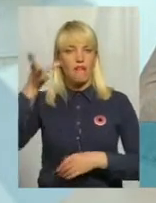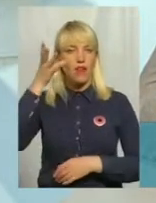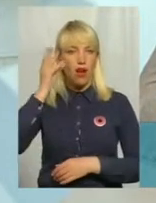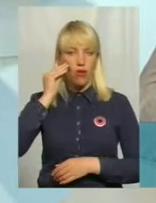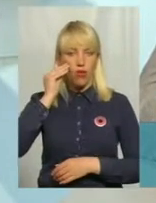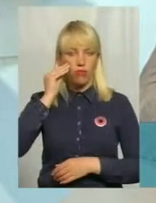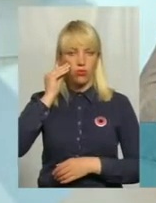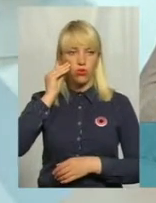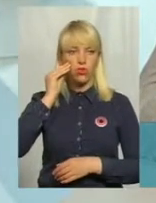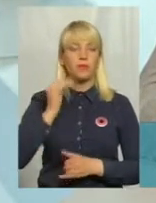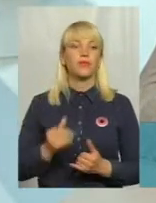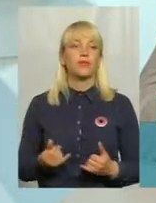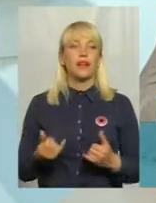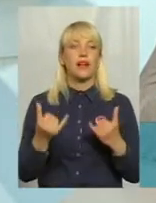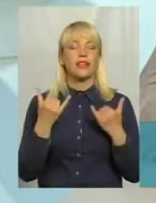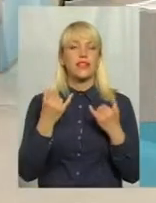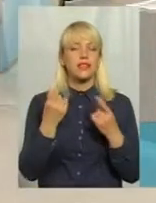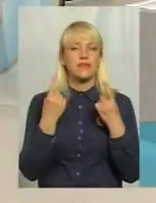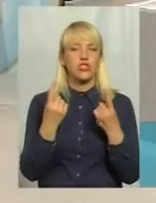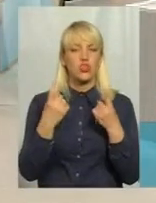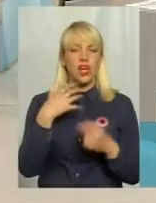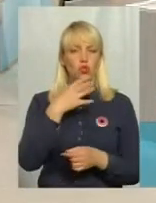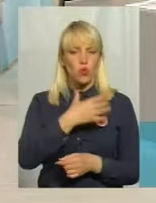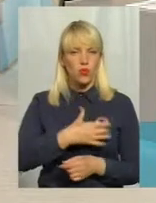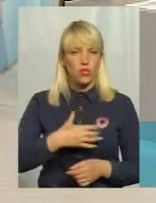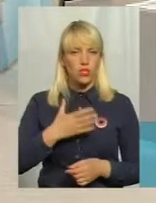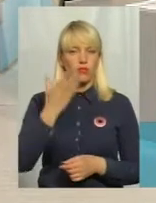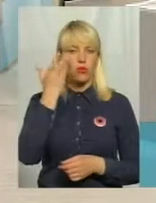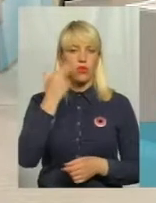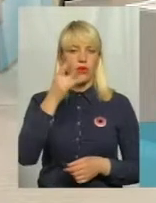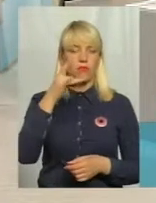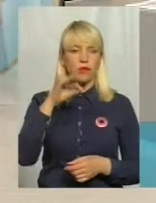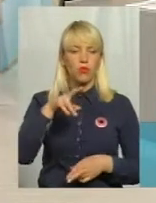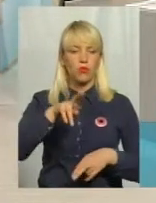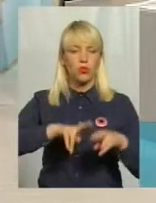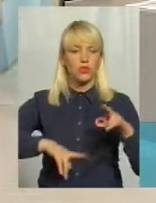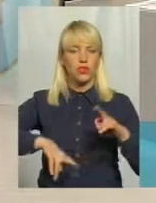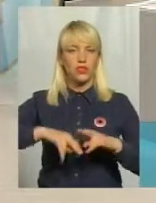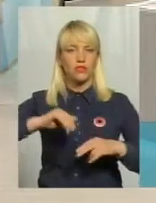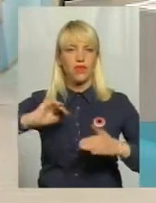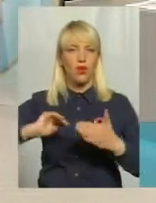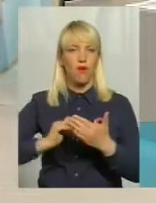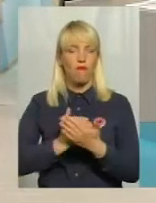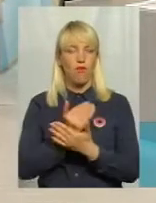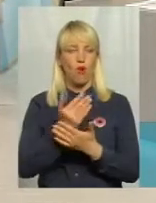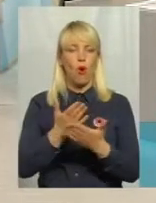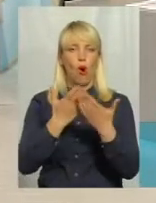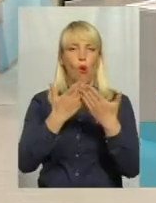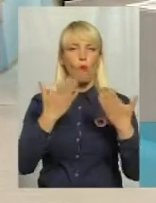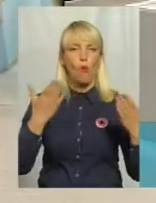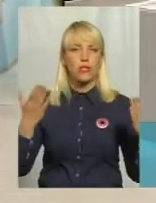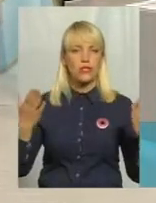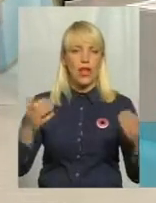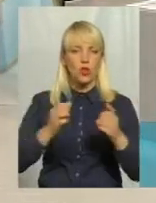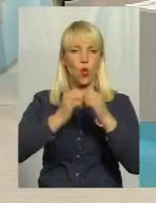надзвичайно важливу таку рису, коли при будівництві нового музейного меморіального